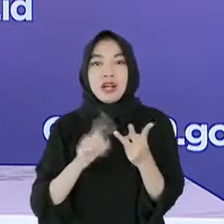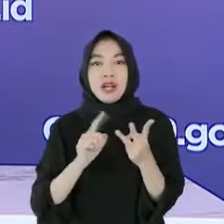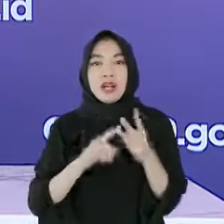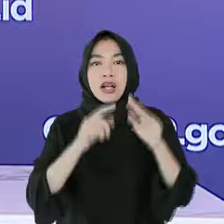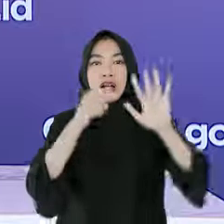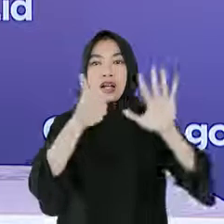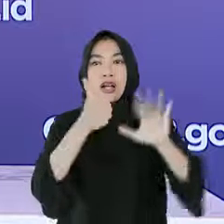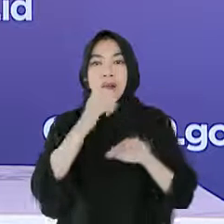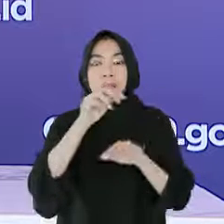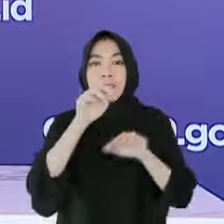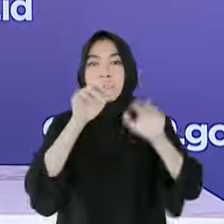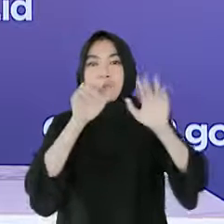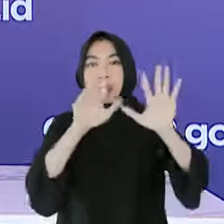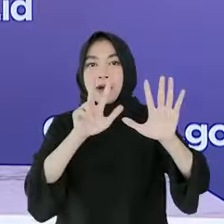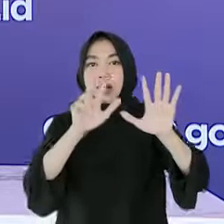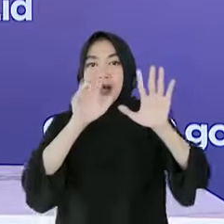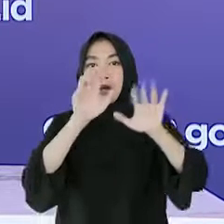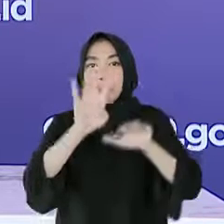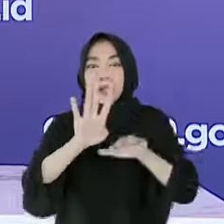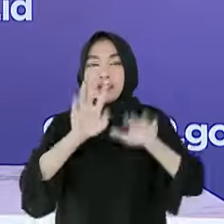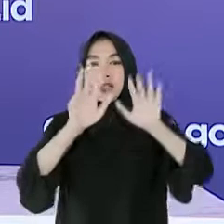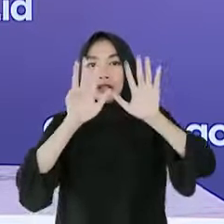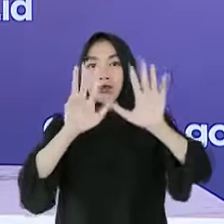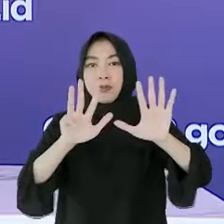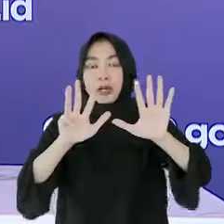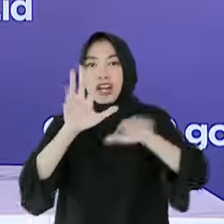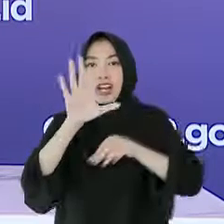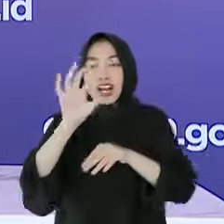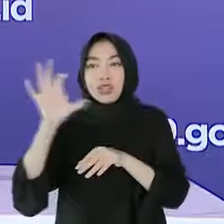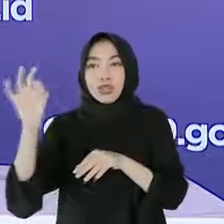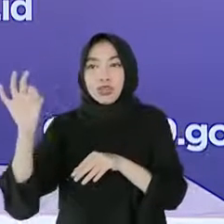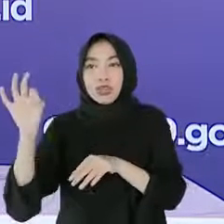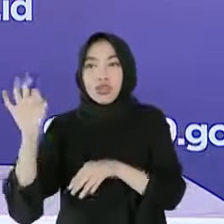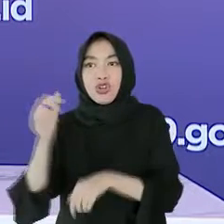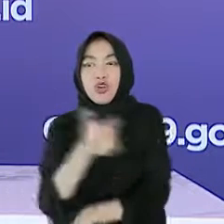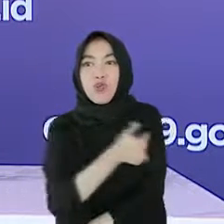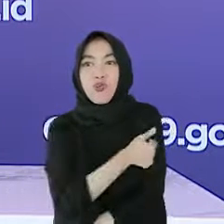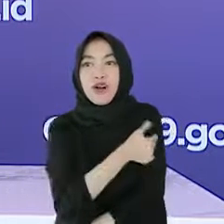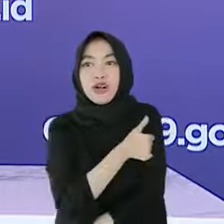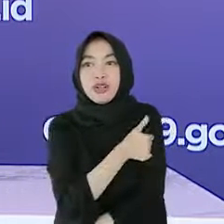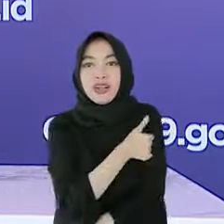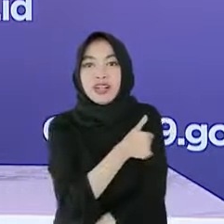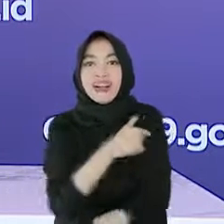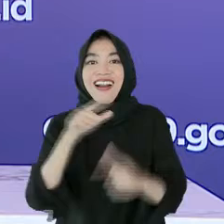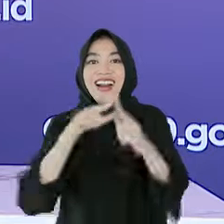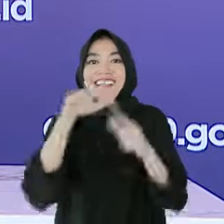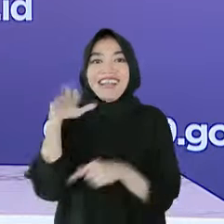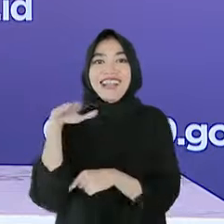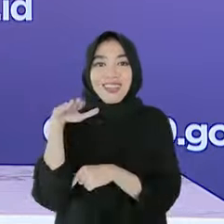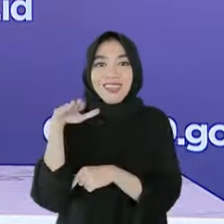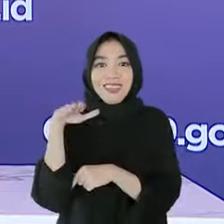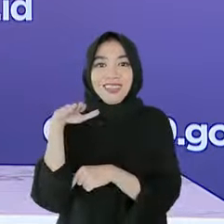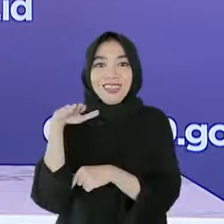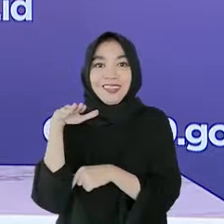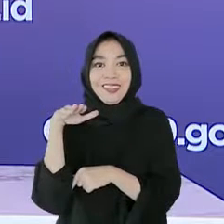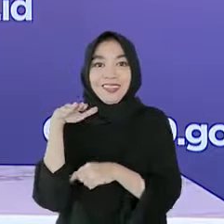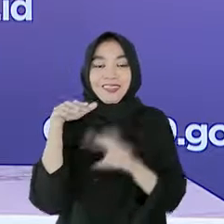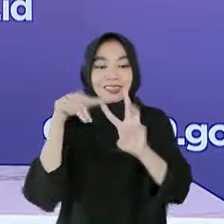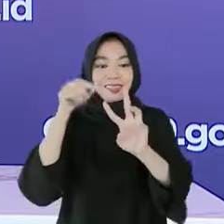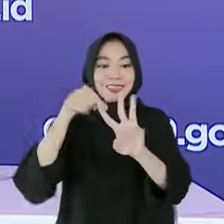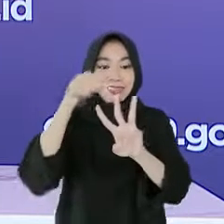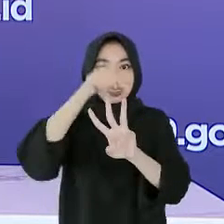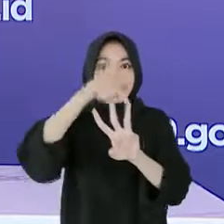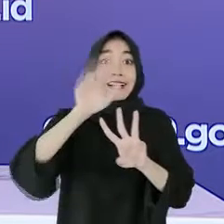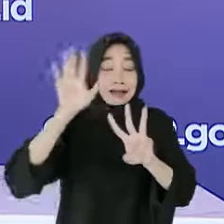684.900 dosis vaksin jadi dari AstraZeneca. Pemerintah